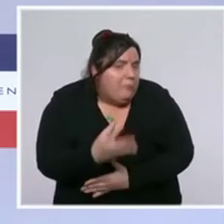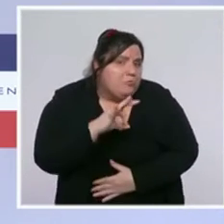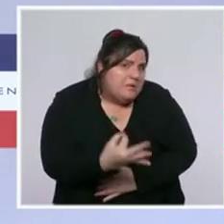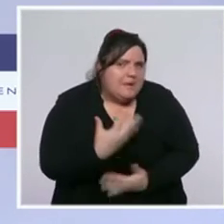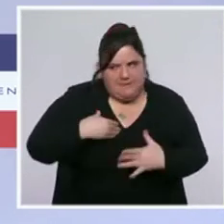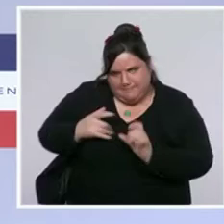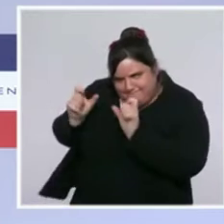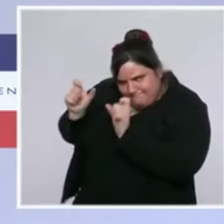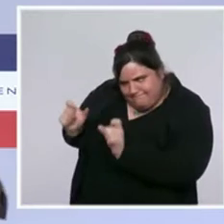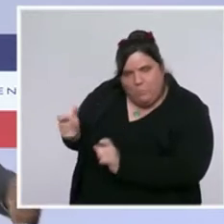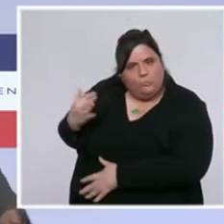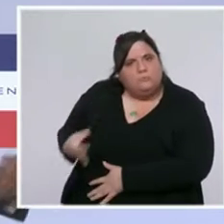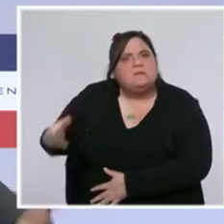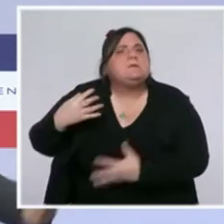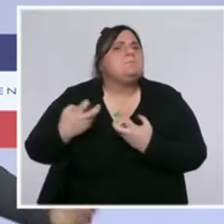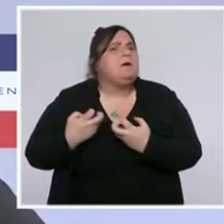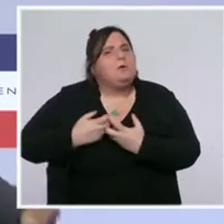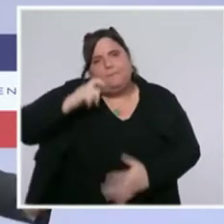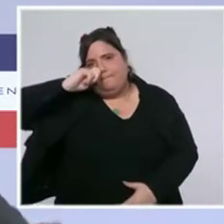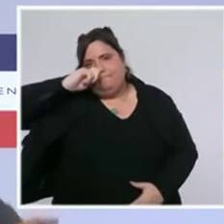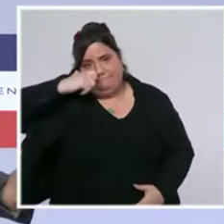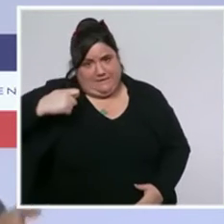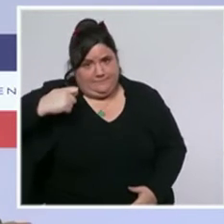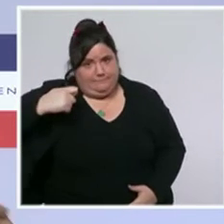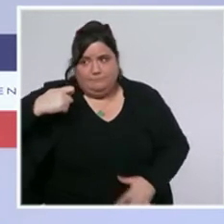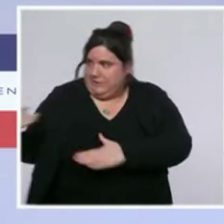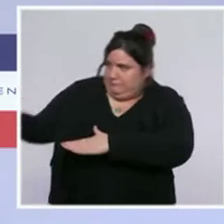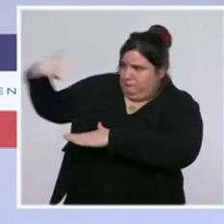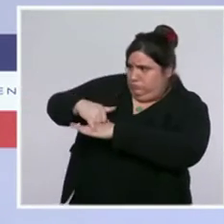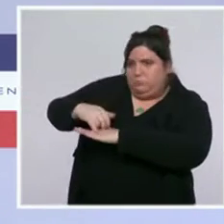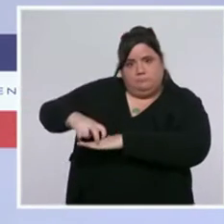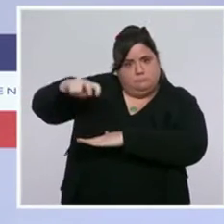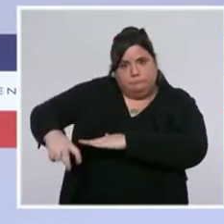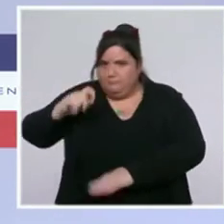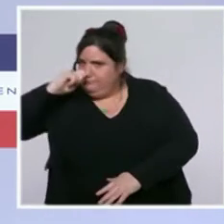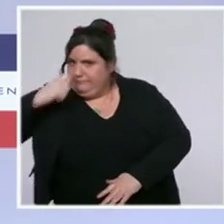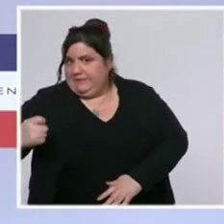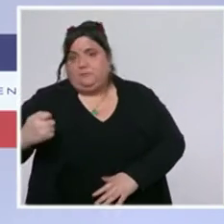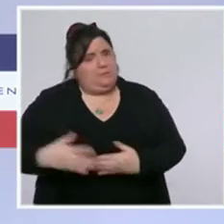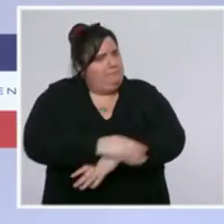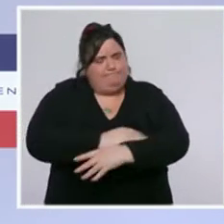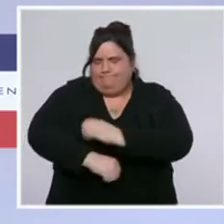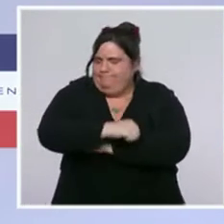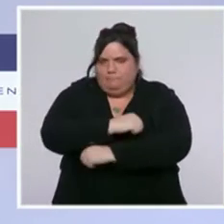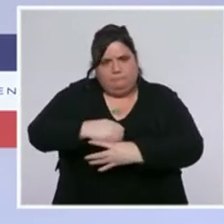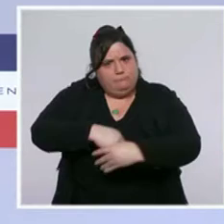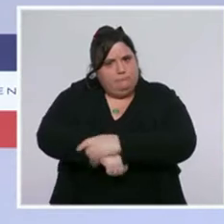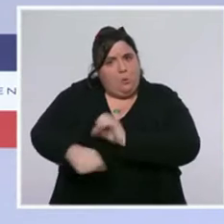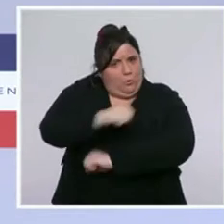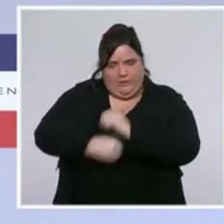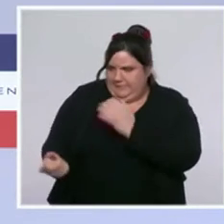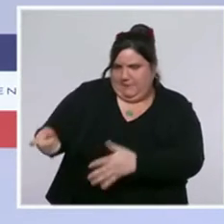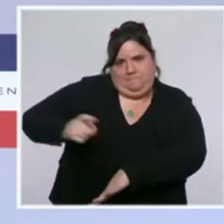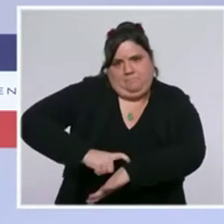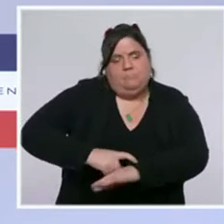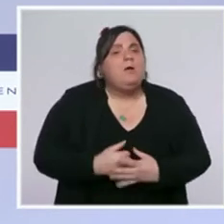contrôles, notamment via des tests antigéniques, des tests antigéniques à l'arrivée, se met en place dès à présent. Et pour le reste, le protocole précis et les